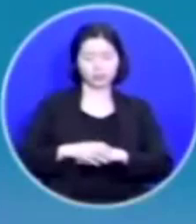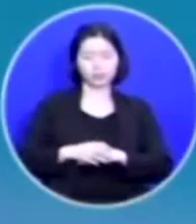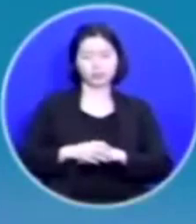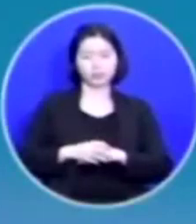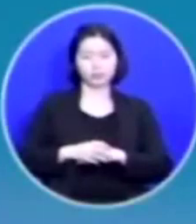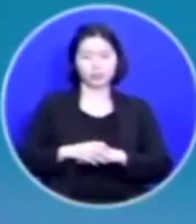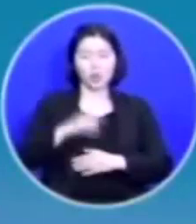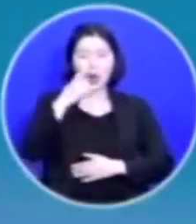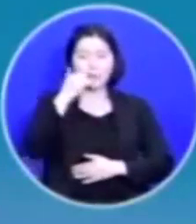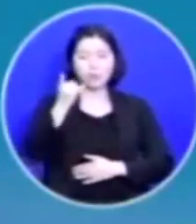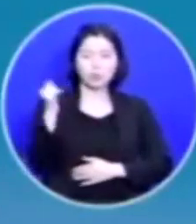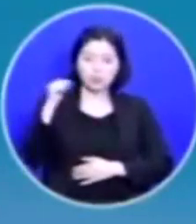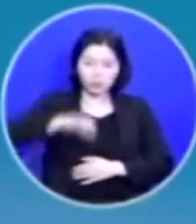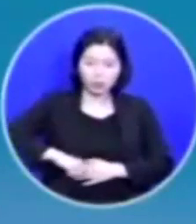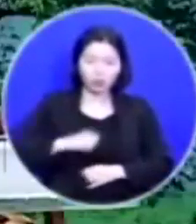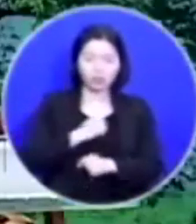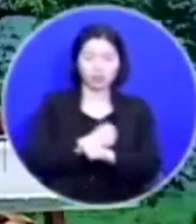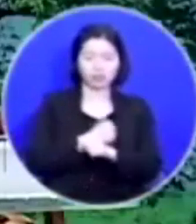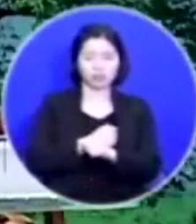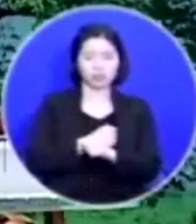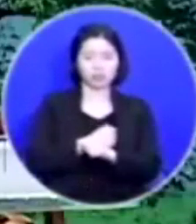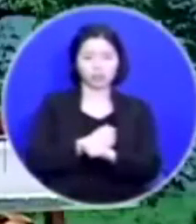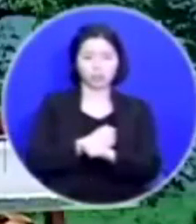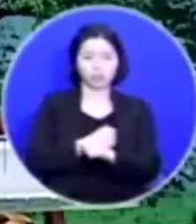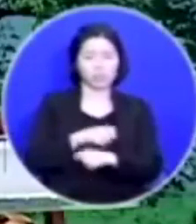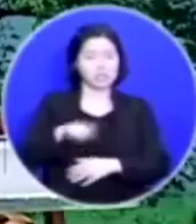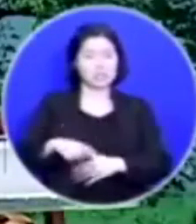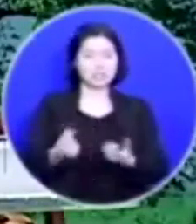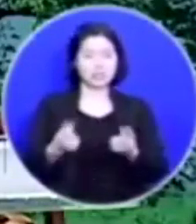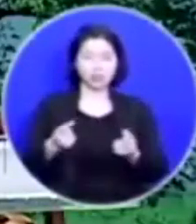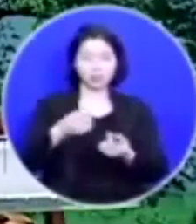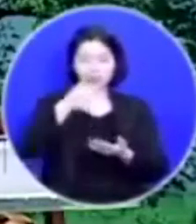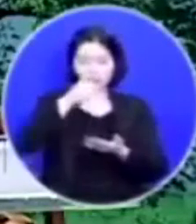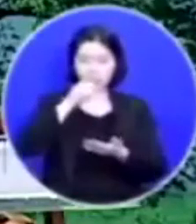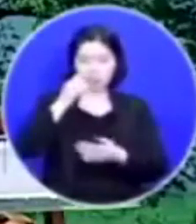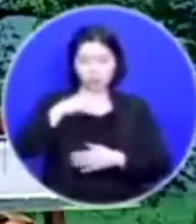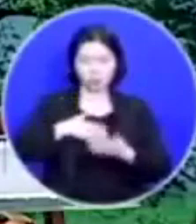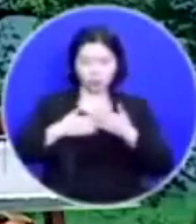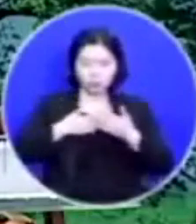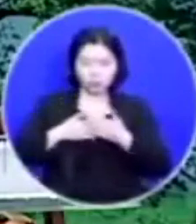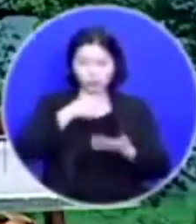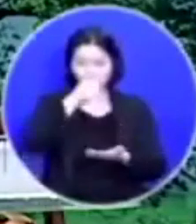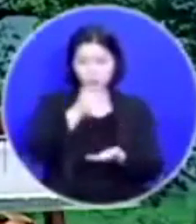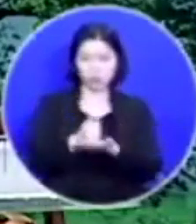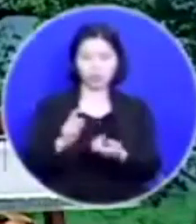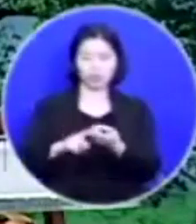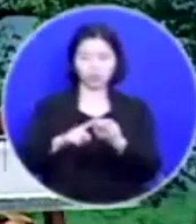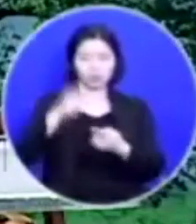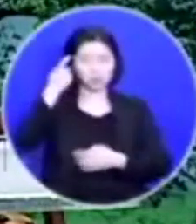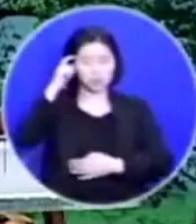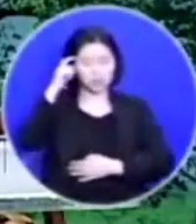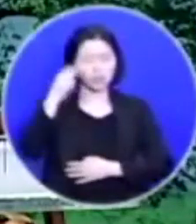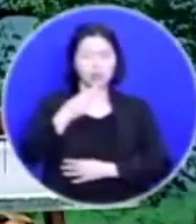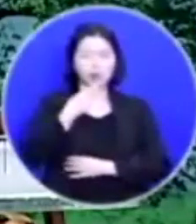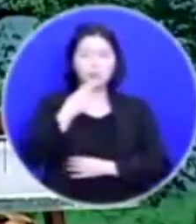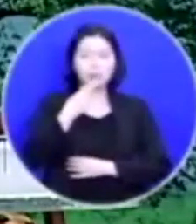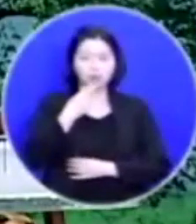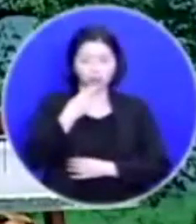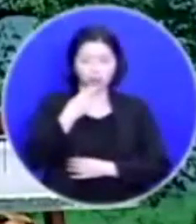부모님을 거역하는 것 그렇게 무서운 죄라는 것에 대한 인식이 없는 게 무서운 거예요